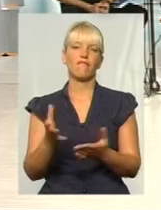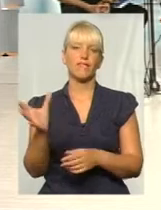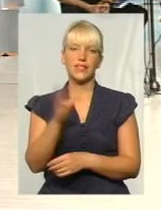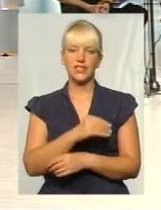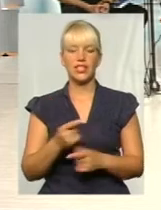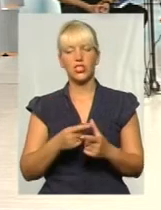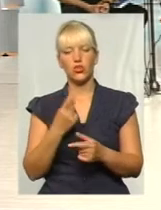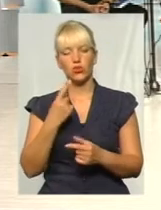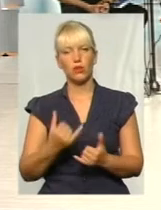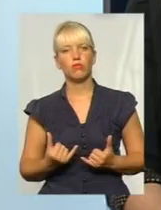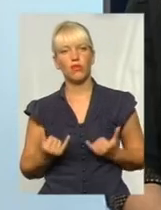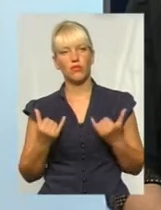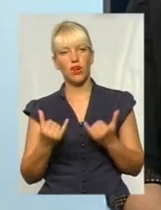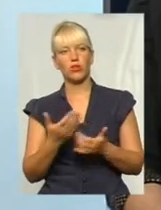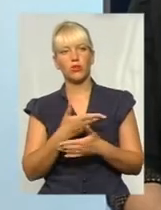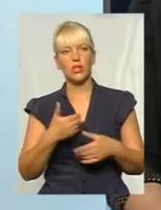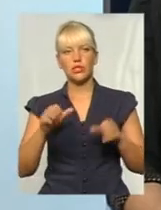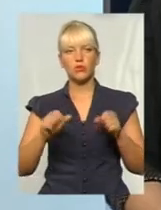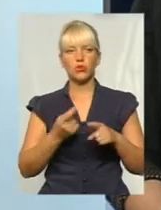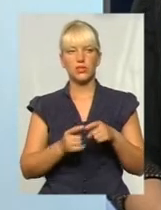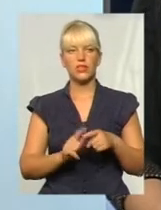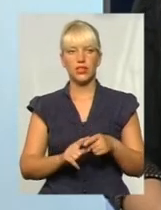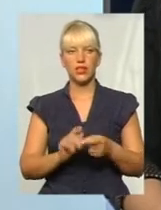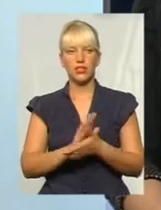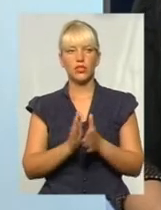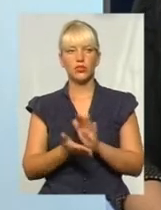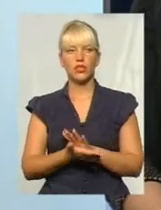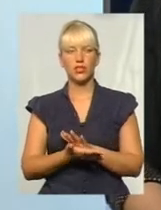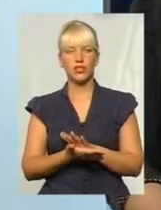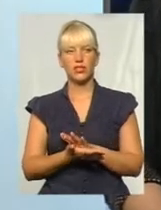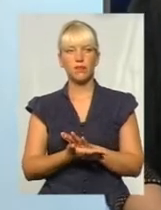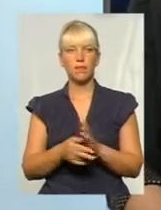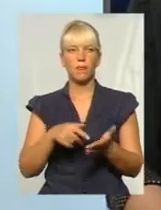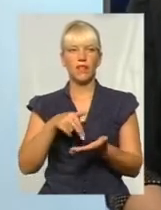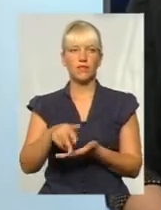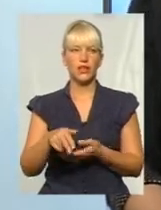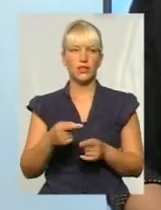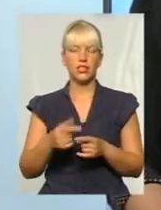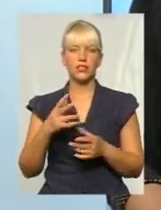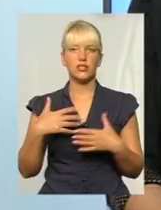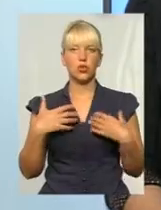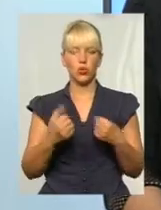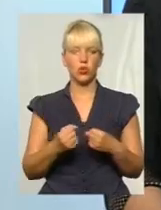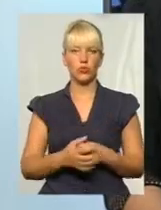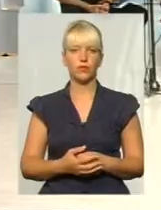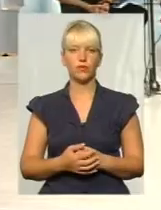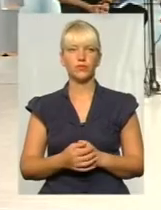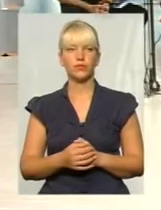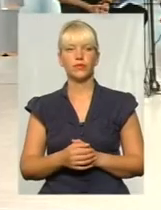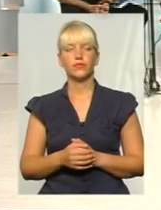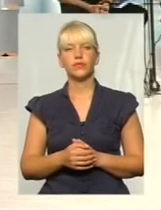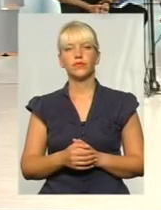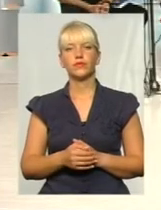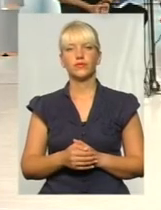повагою ми, в принципі, зможемо з цієї ситуації вийти всі здоровими і цілими? Отож, прошу, в нас